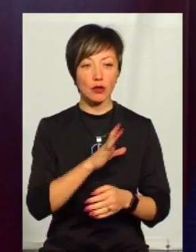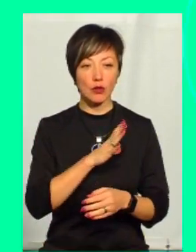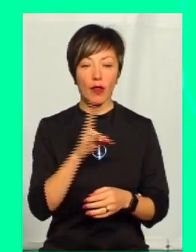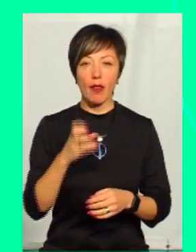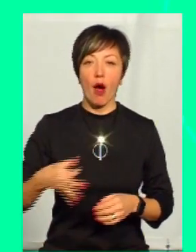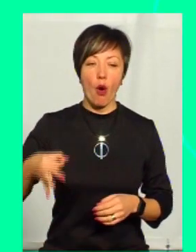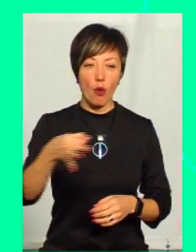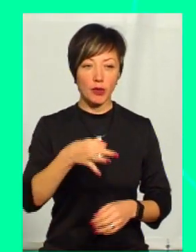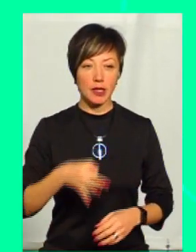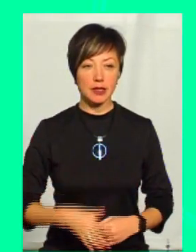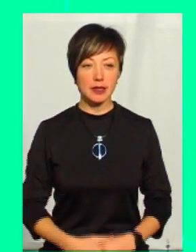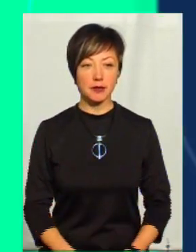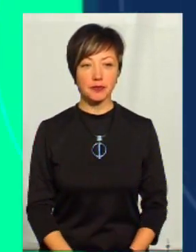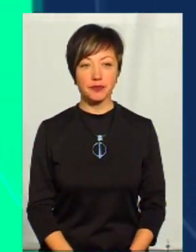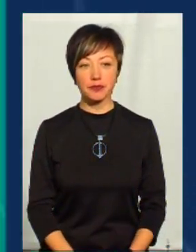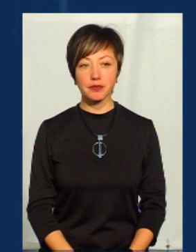область.